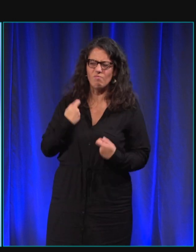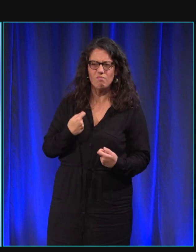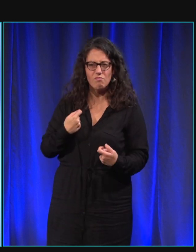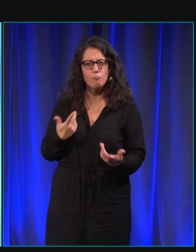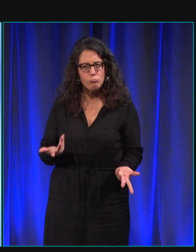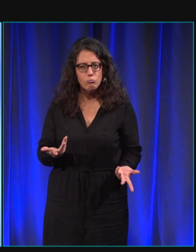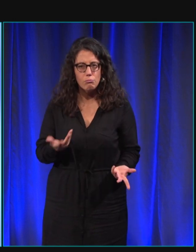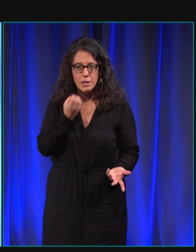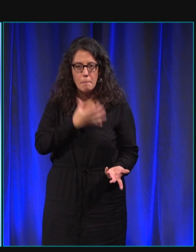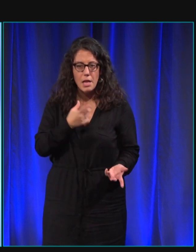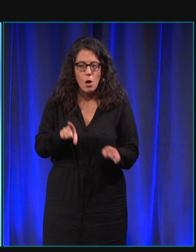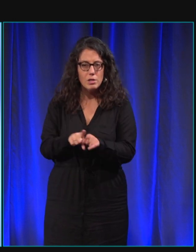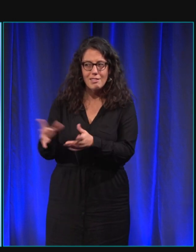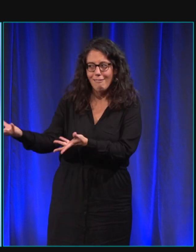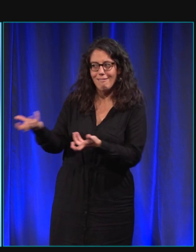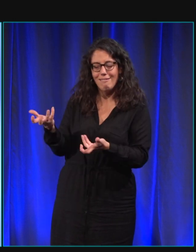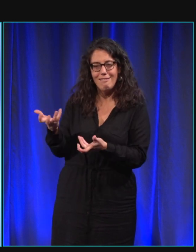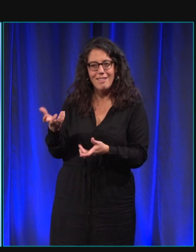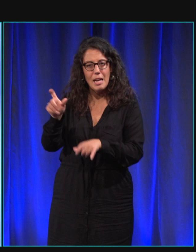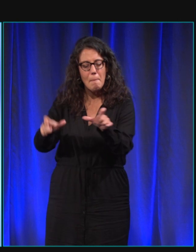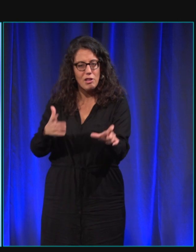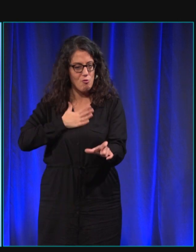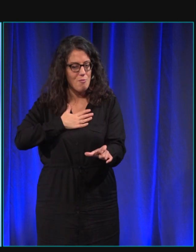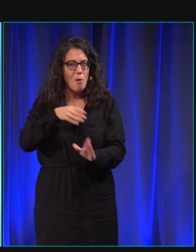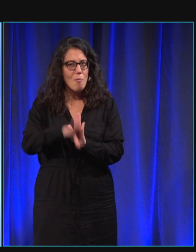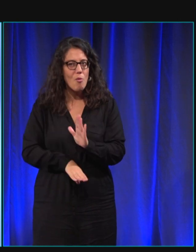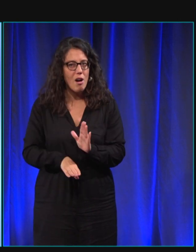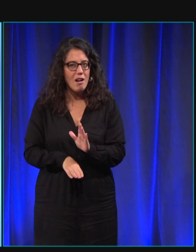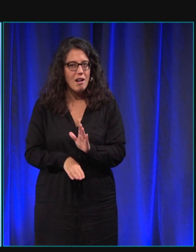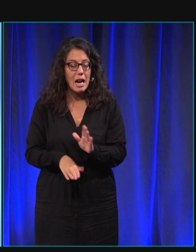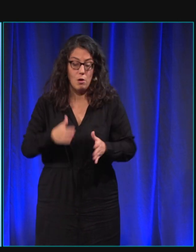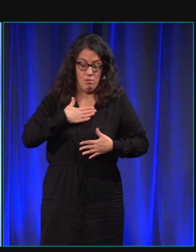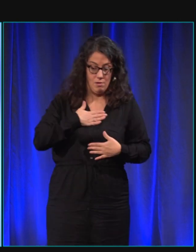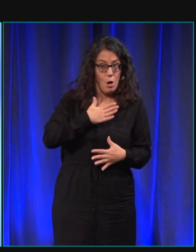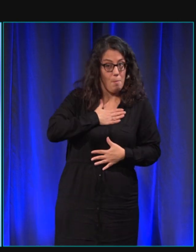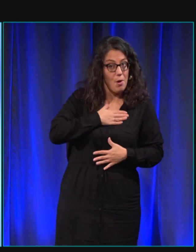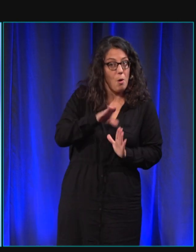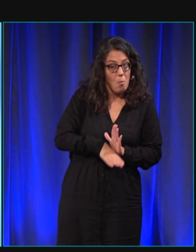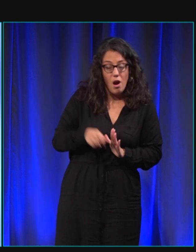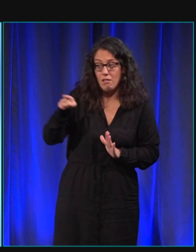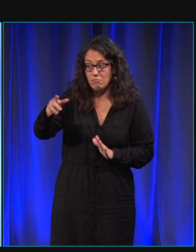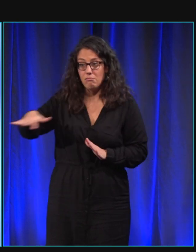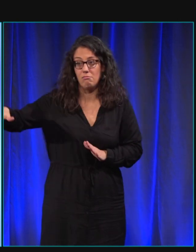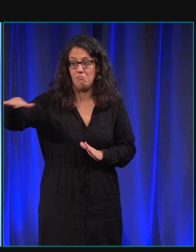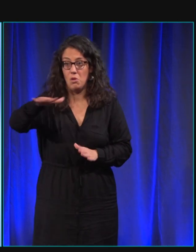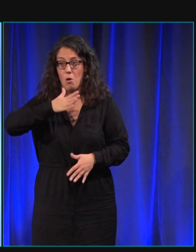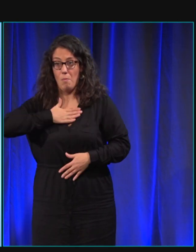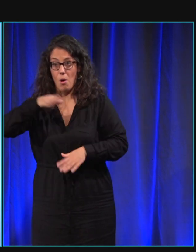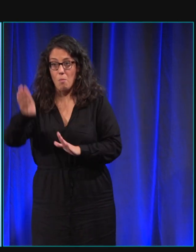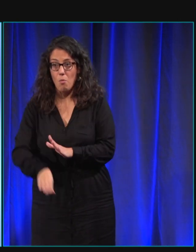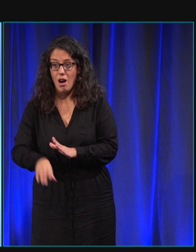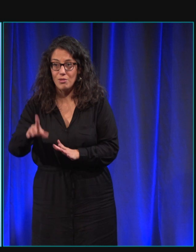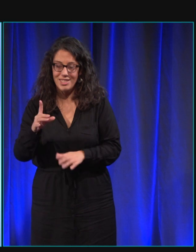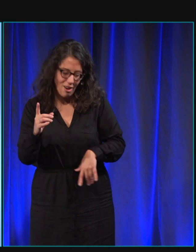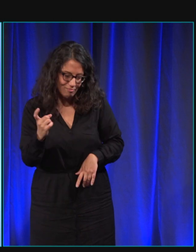ça attire les gens les gens ont moins peur et au delà que nous on a moins peur les autres ont moins peur et ils viennent nous parler de notre